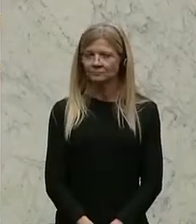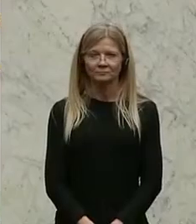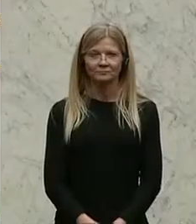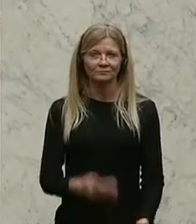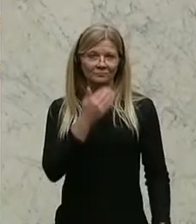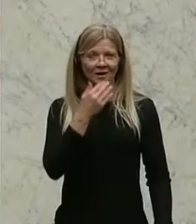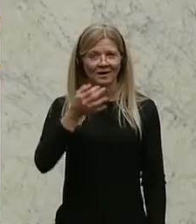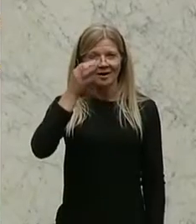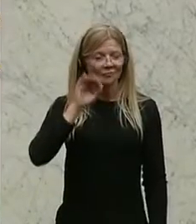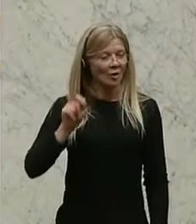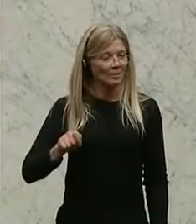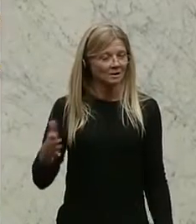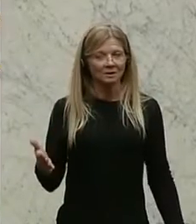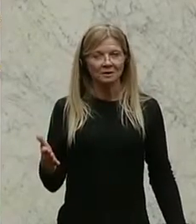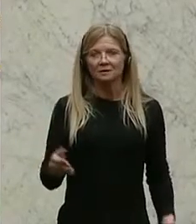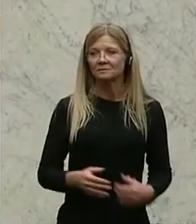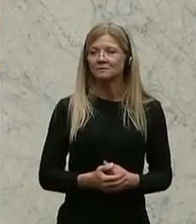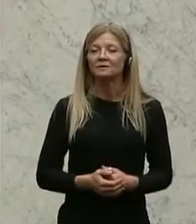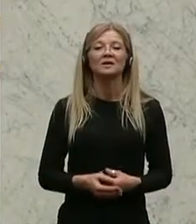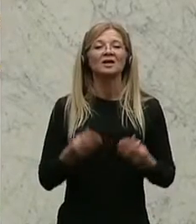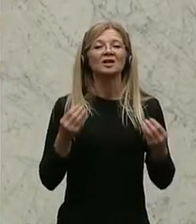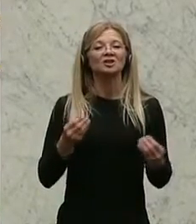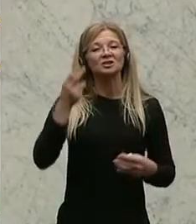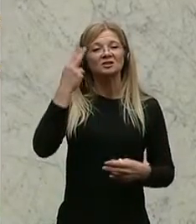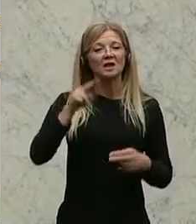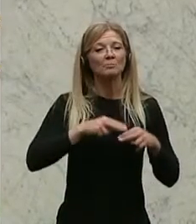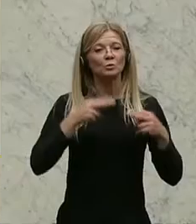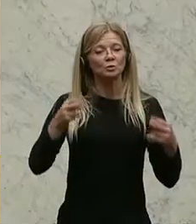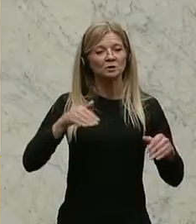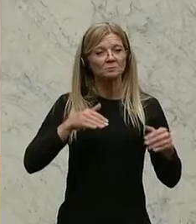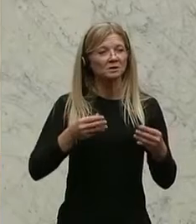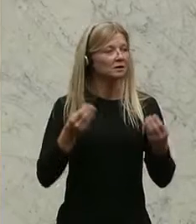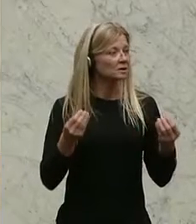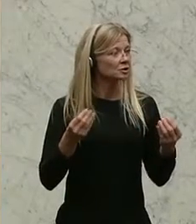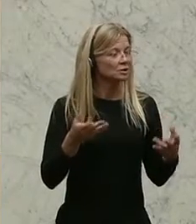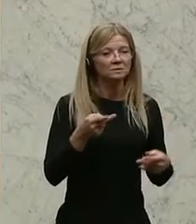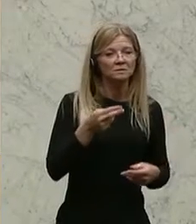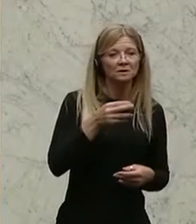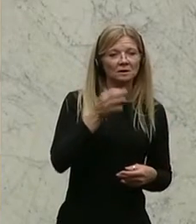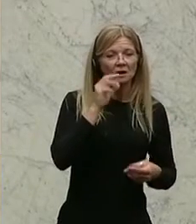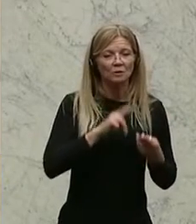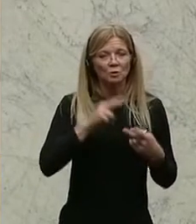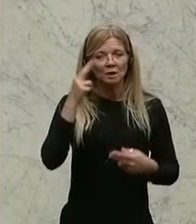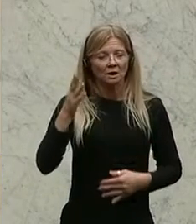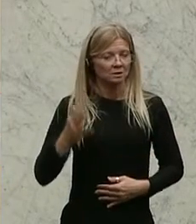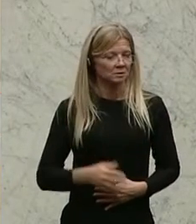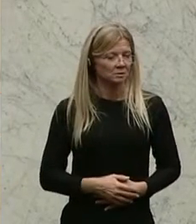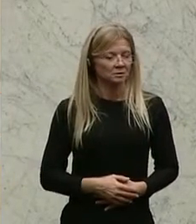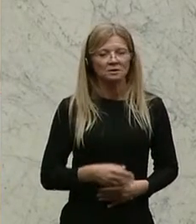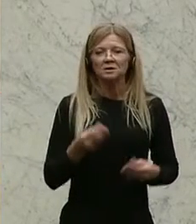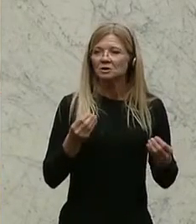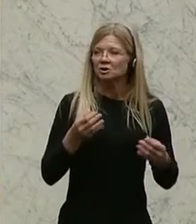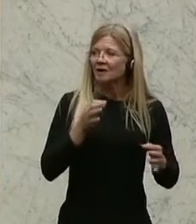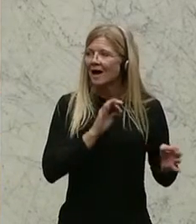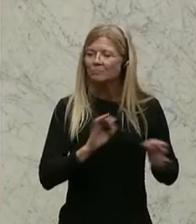Danke Frau Präsident, geschätzte Herr Bundesminister, sehr geehrte Damen und Herren Abgeordnete. Wie wir heute bereits